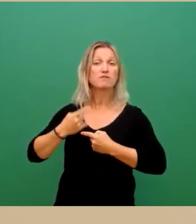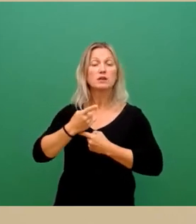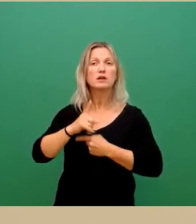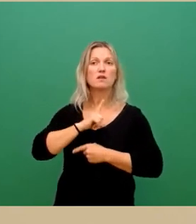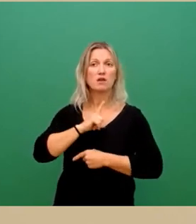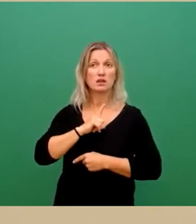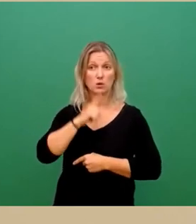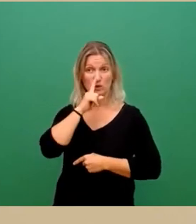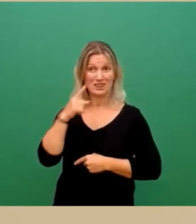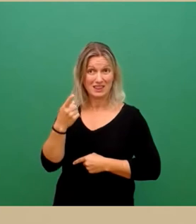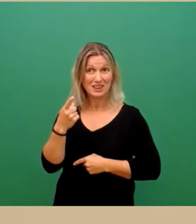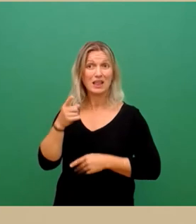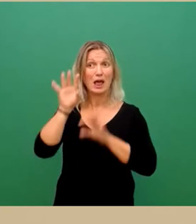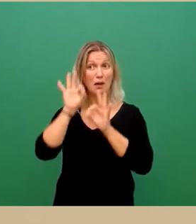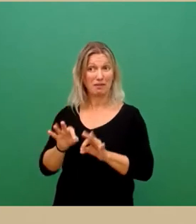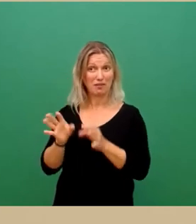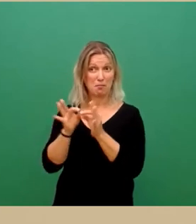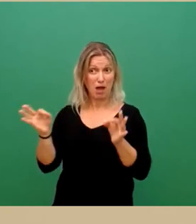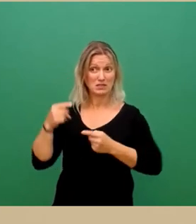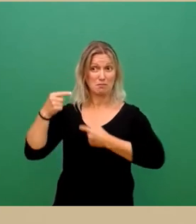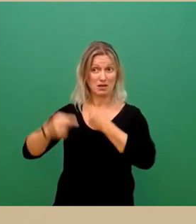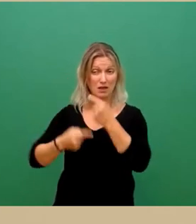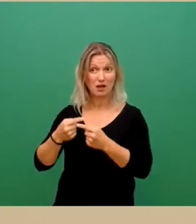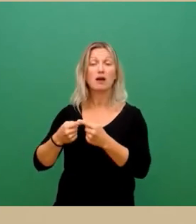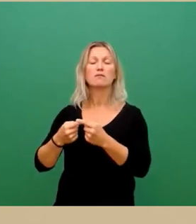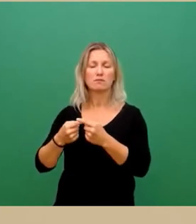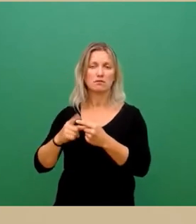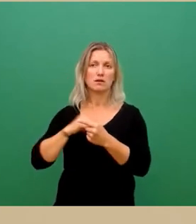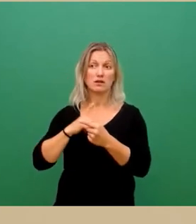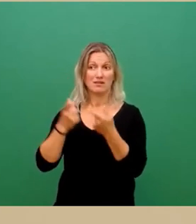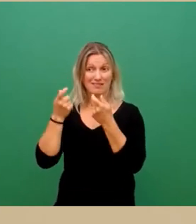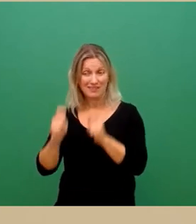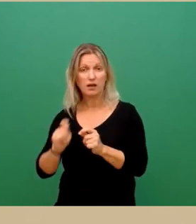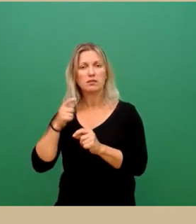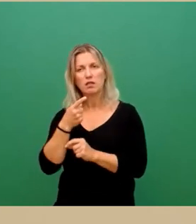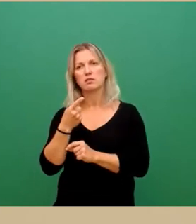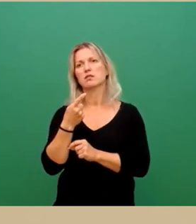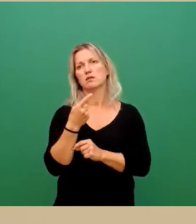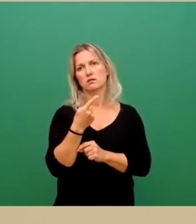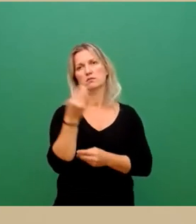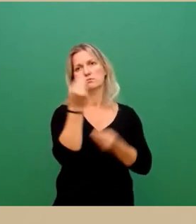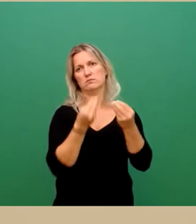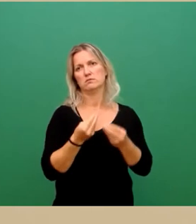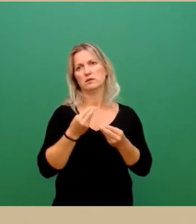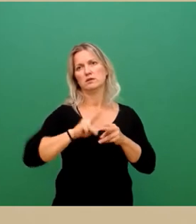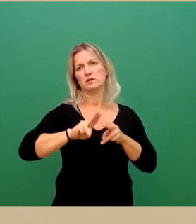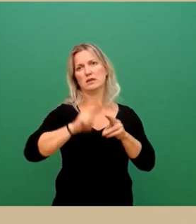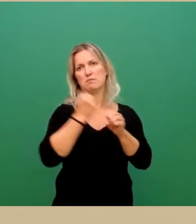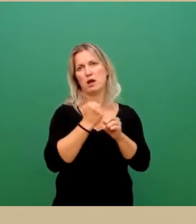im Zuge dieser Maßnahme oder nach Abschluss sinnvoll ist. Die Kunstwerke werden natürlich unabhängig davon entsprechend